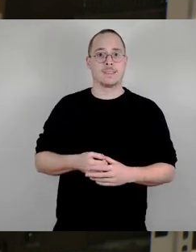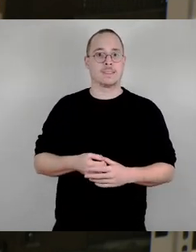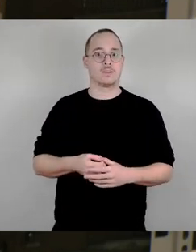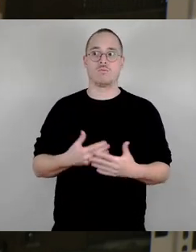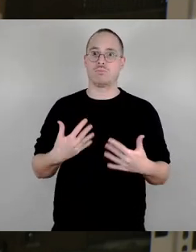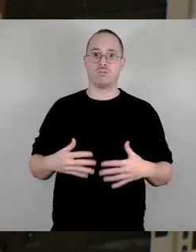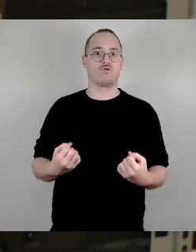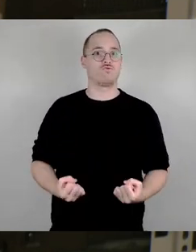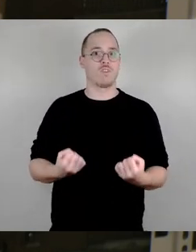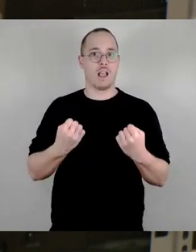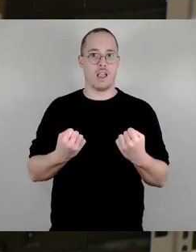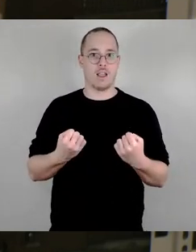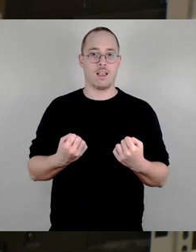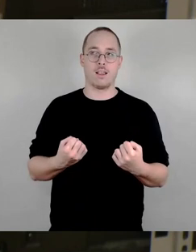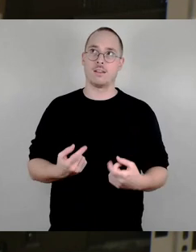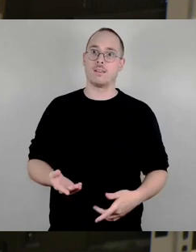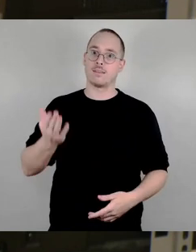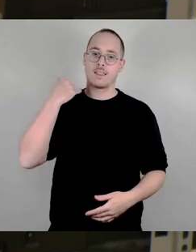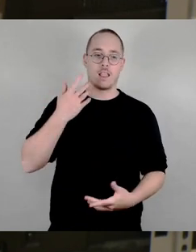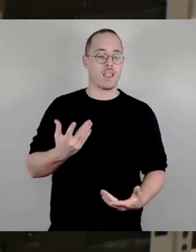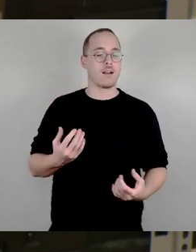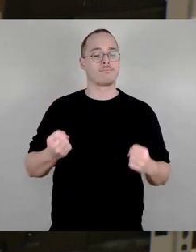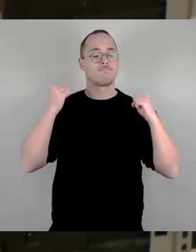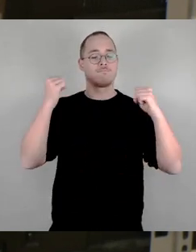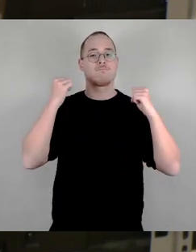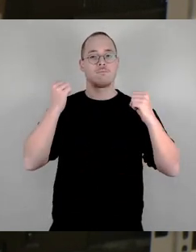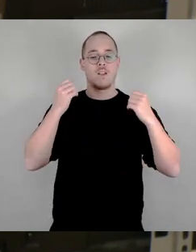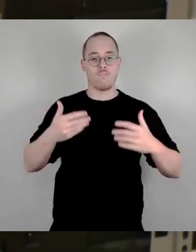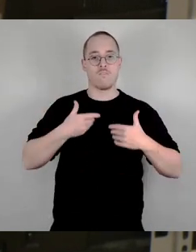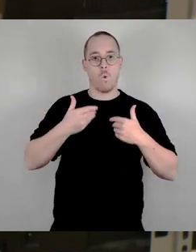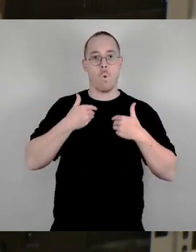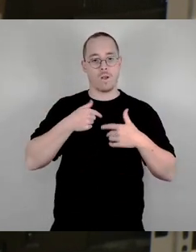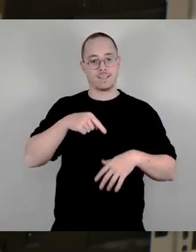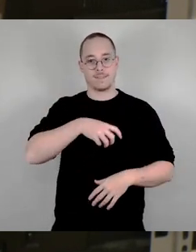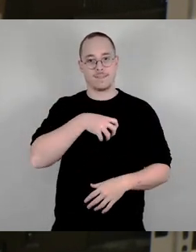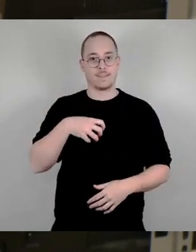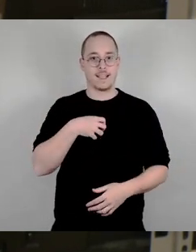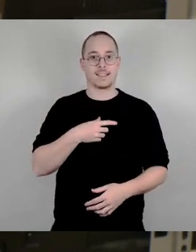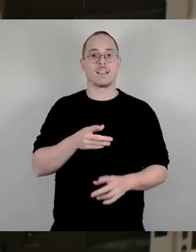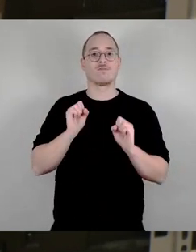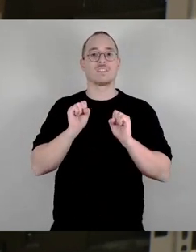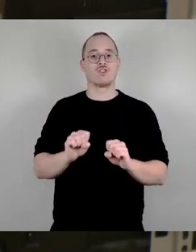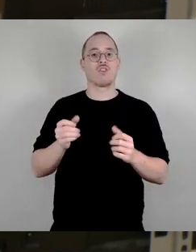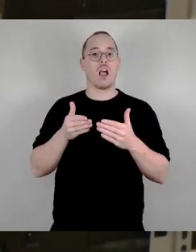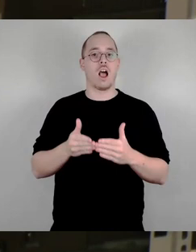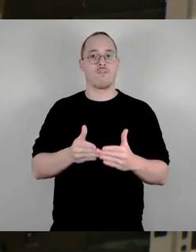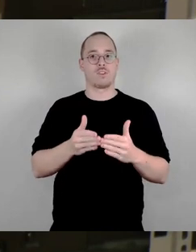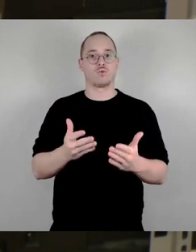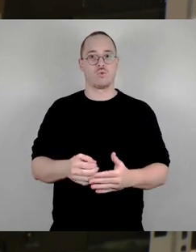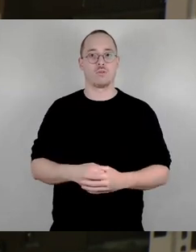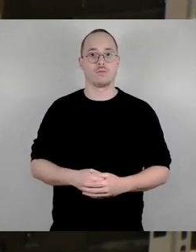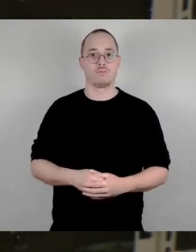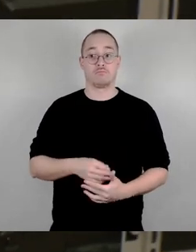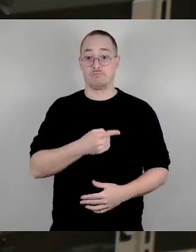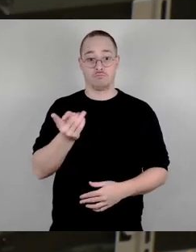zum sicheren Hafen werden lassen haben, sie haben sich damals mit ihrer Entscheidung die Bereitschaft erklärt, an der Erfüllung von